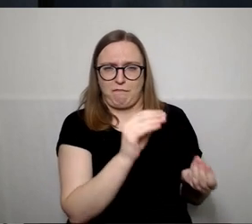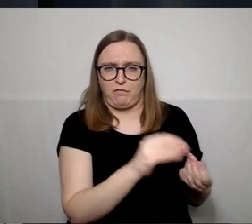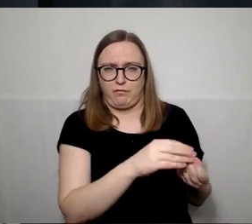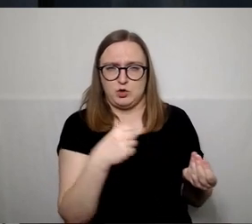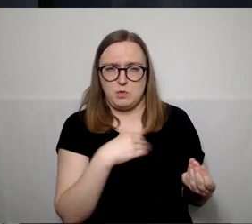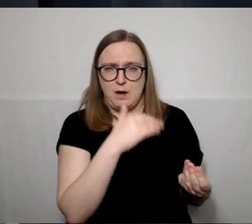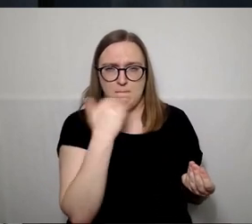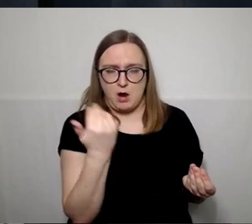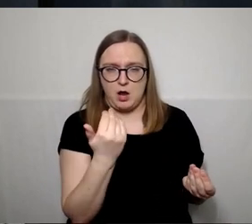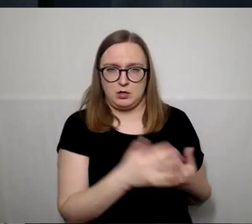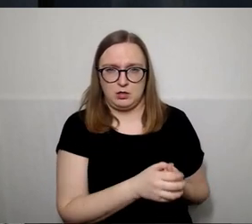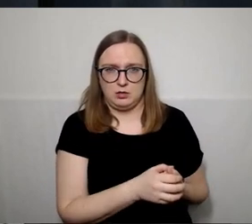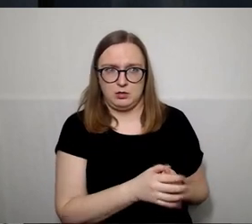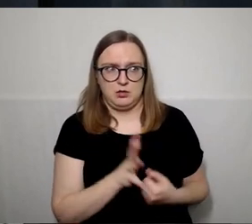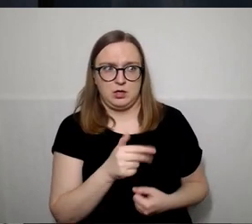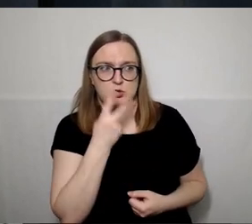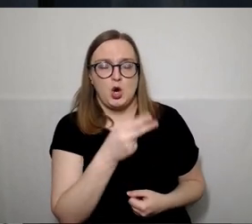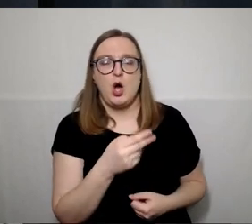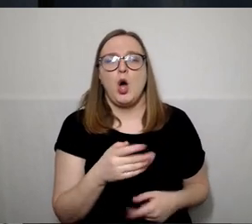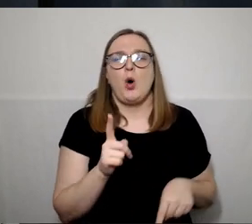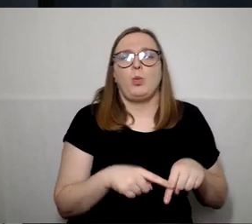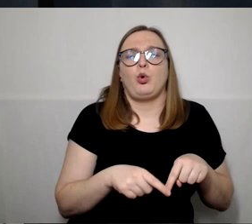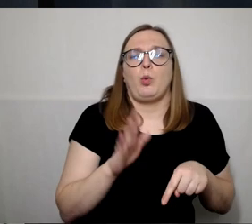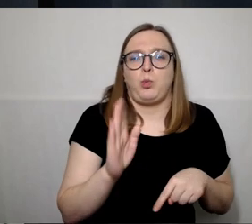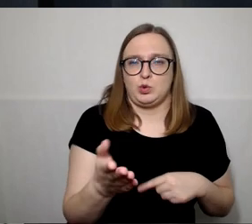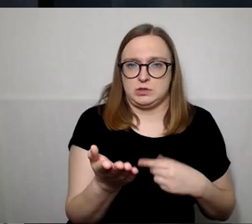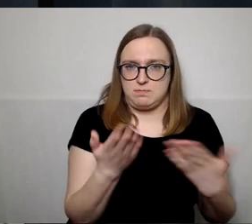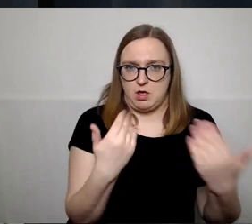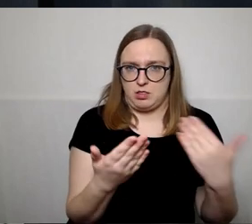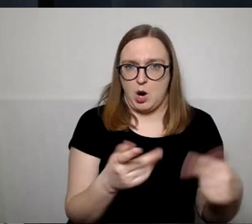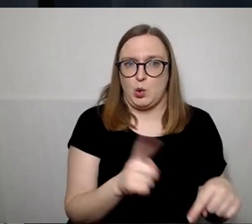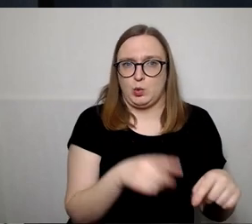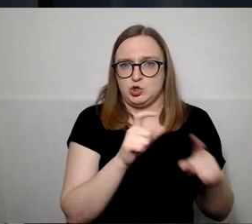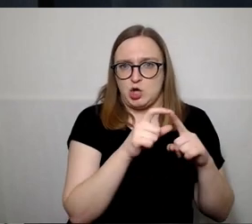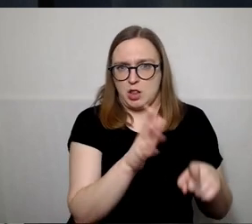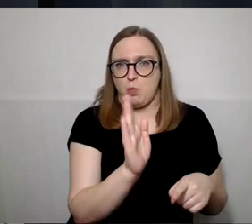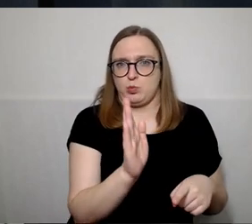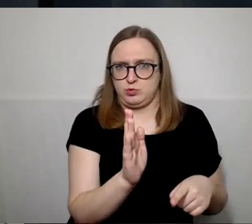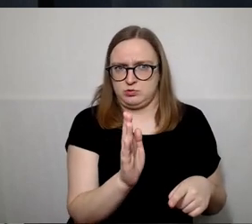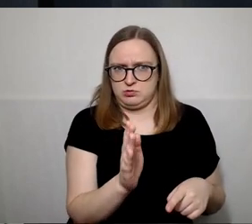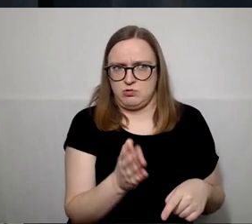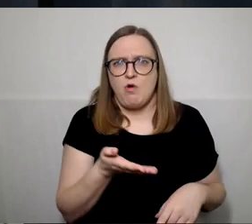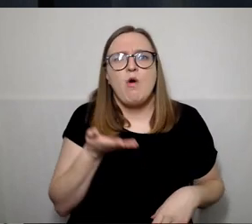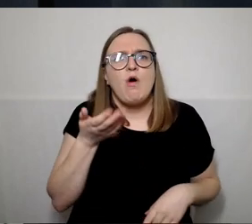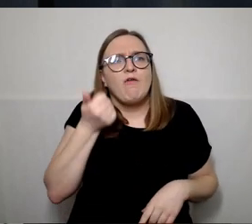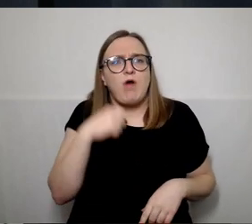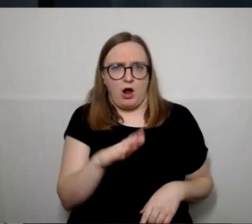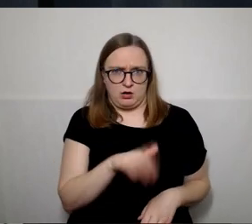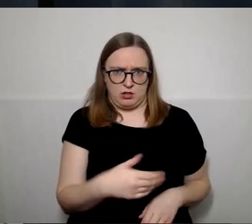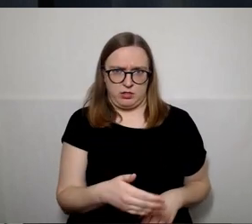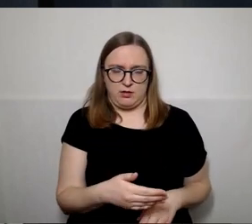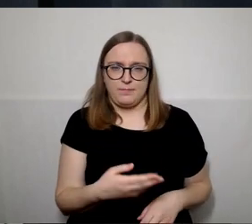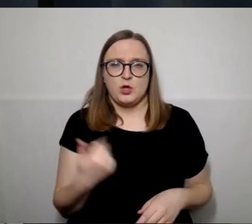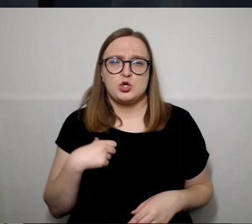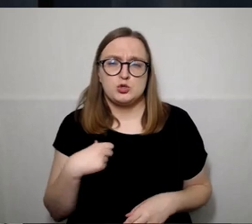ruošiasi į dialogą. Tai jau tas tarėjo būti padaryta vakar. Neišgirstami dabar yra gyventojai visada.